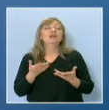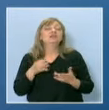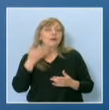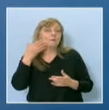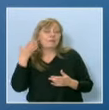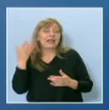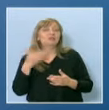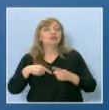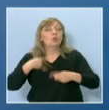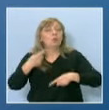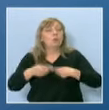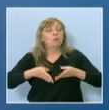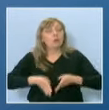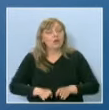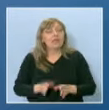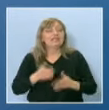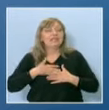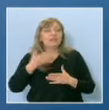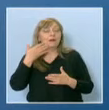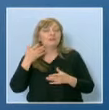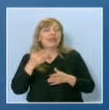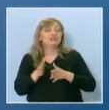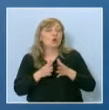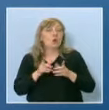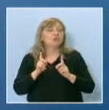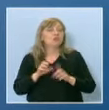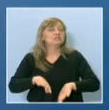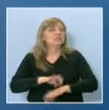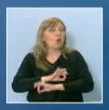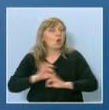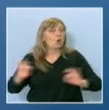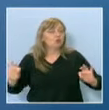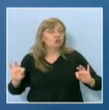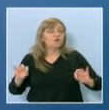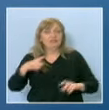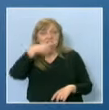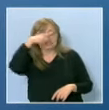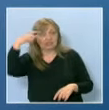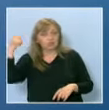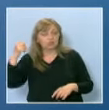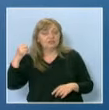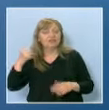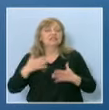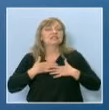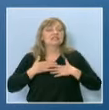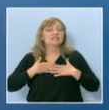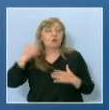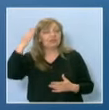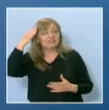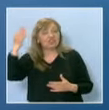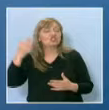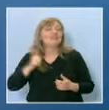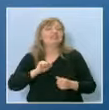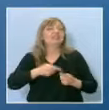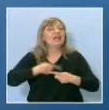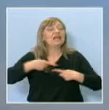има млади хора, зрели, които са готови да се трудят за държавата си и да я развиват.